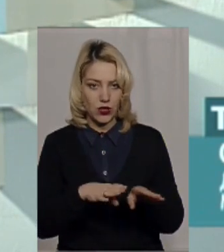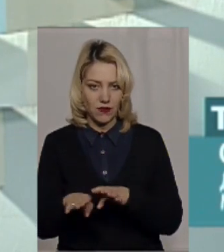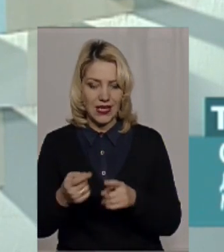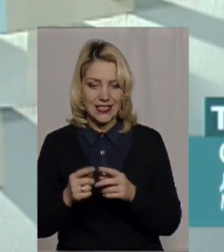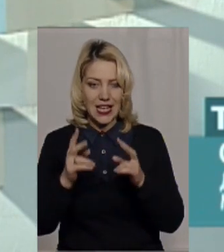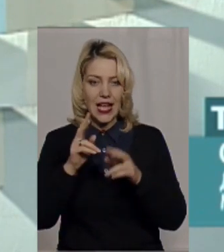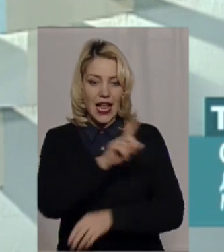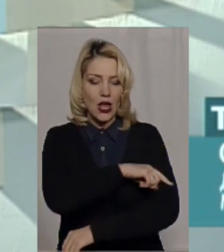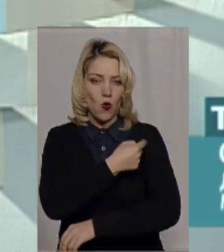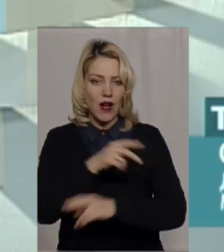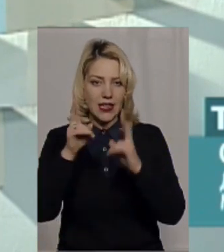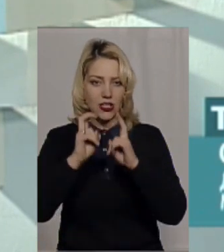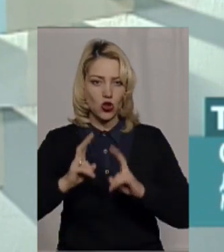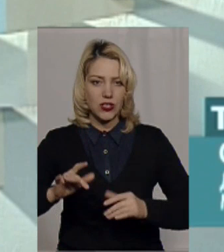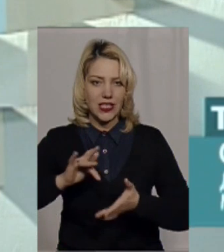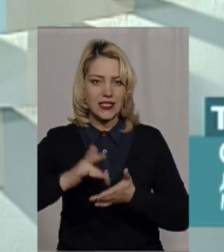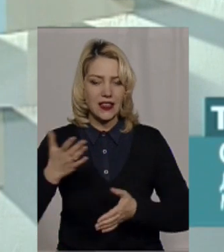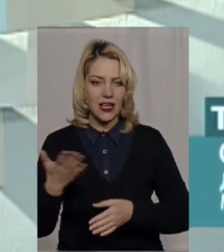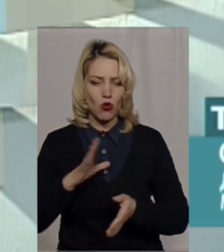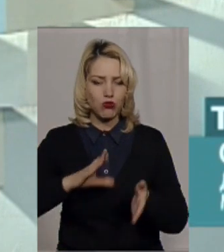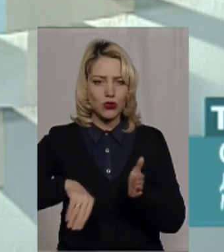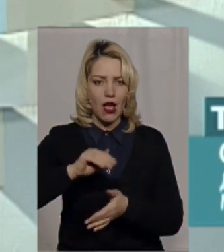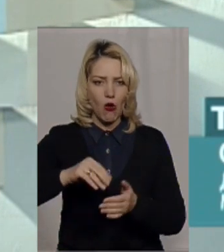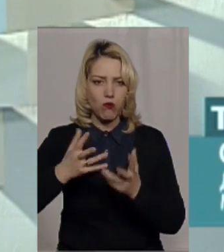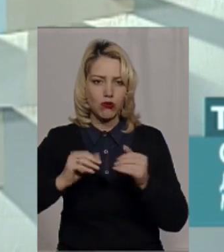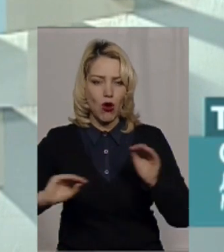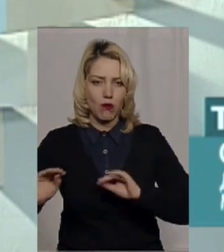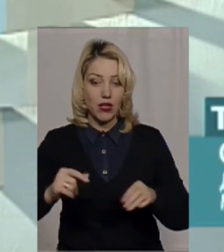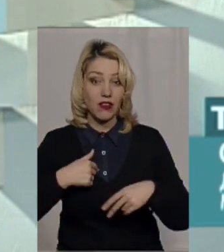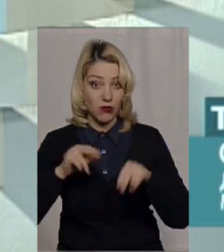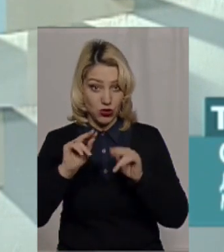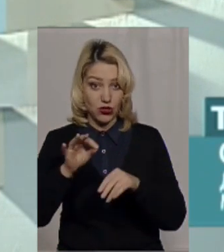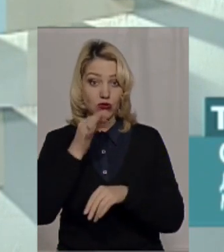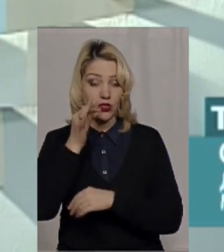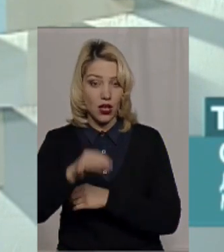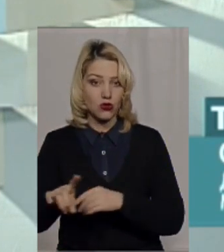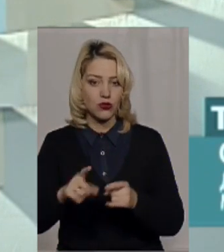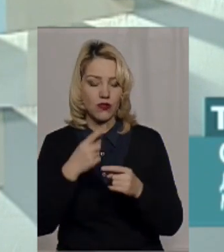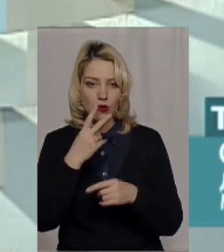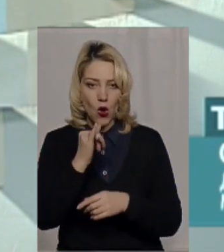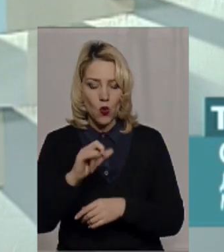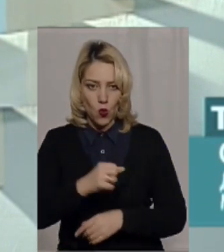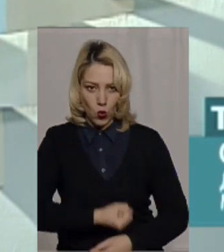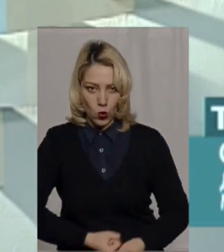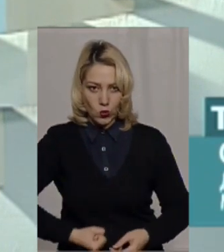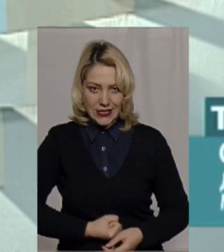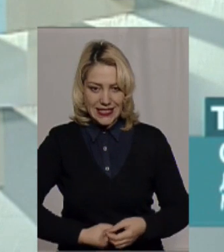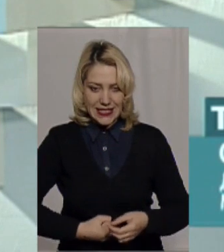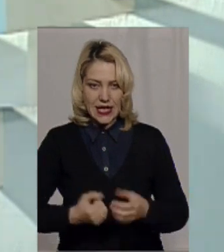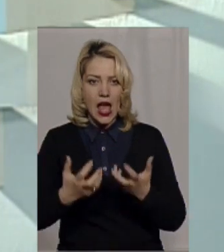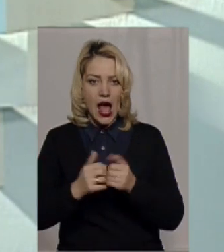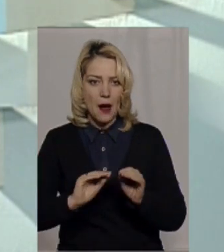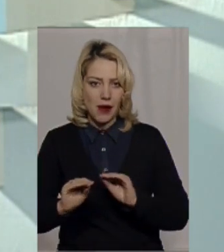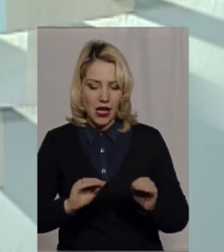Це лікувально-діагностичний центр, в якому закуплено обладнання. Я вам скажу чесно, я дивився на УЗІ-апарат професійного типу з